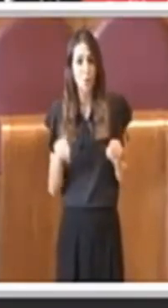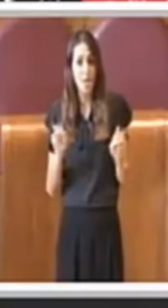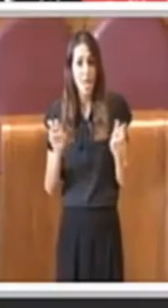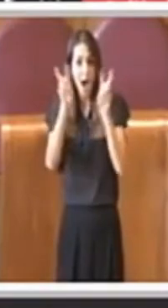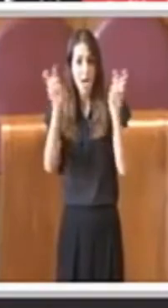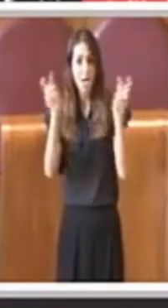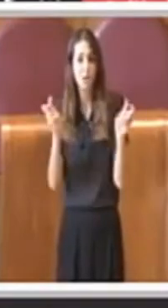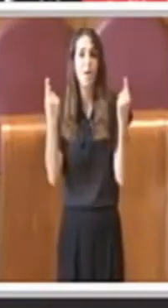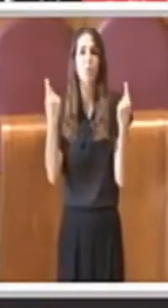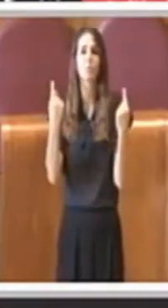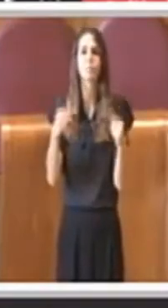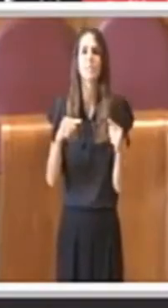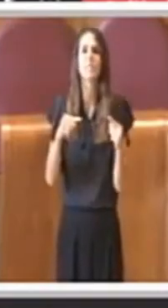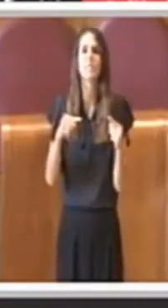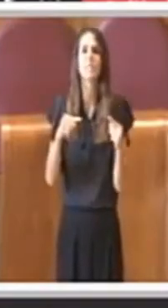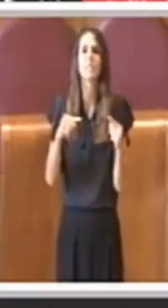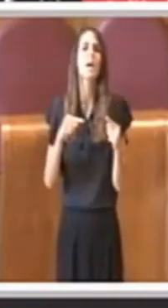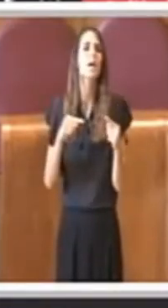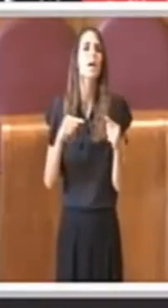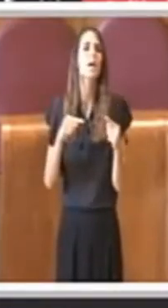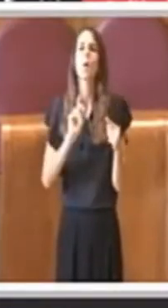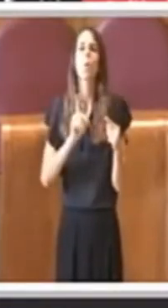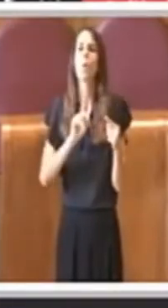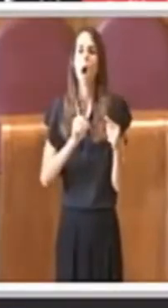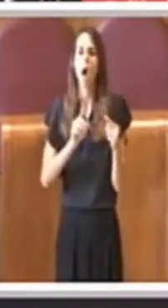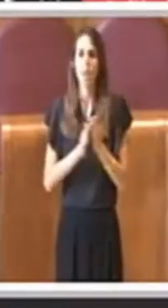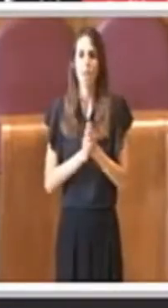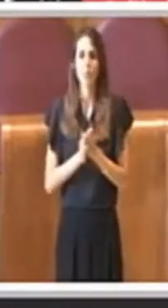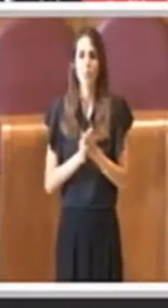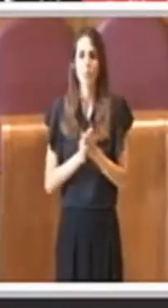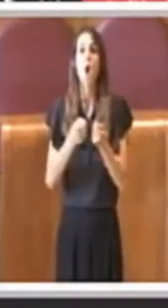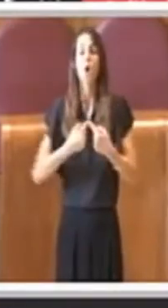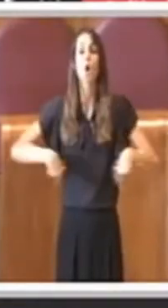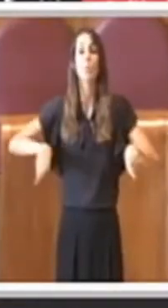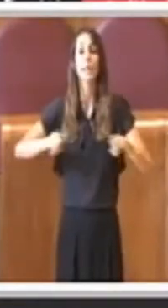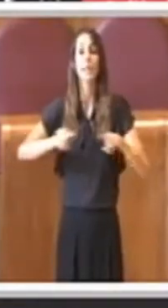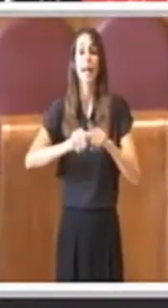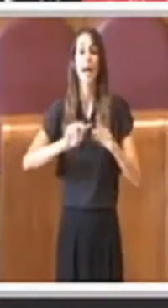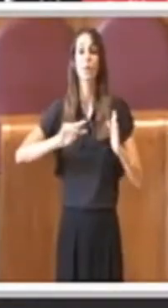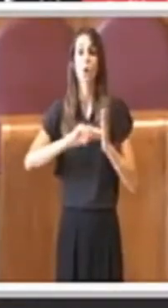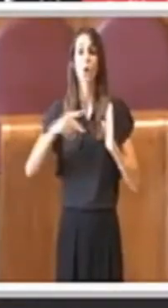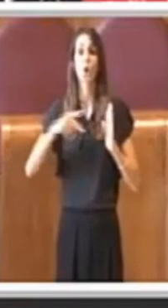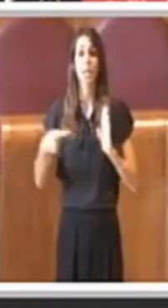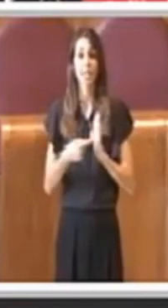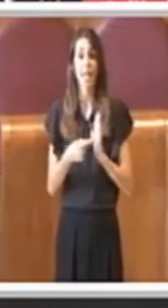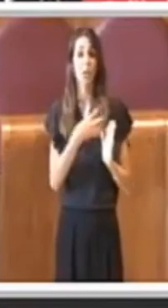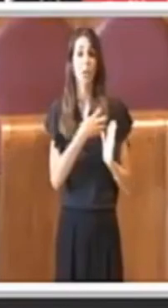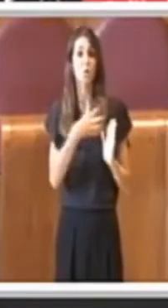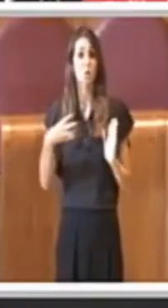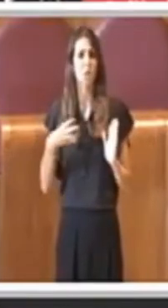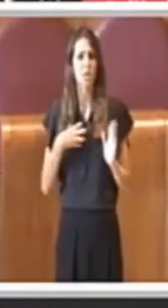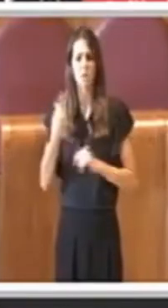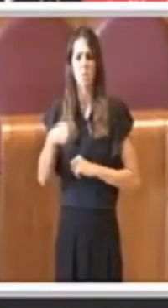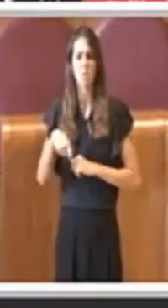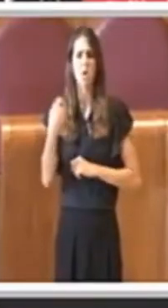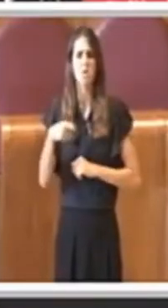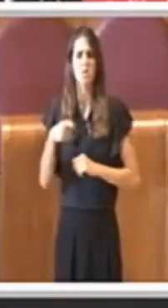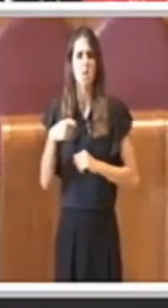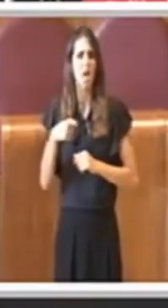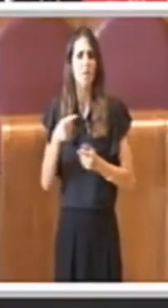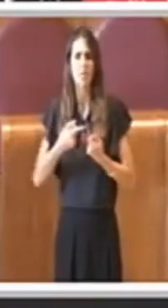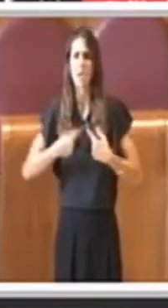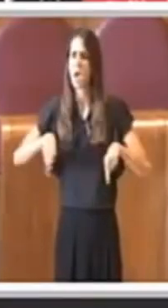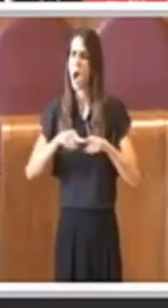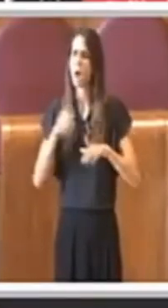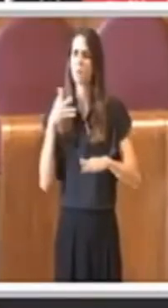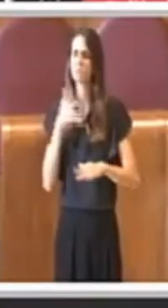emendamenti, di un comitato tecnico-scientifico che nulla ha a che fare col Presidente d'Aula. Il Presidente di questo comitato